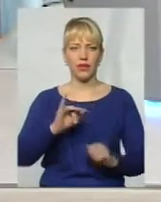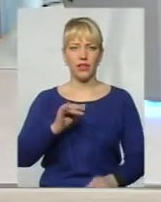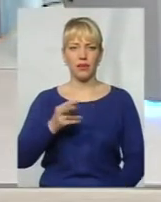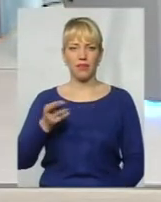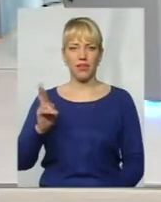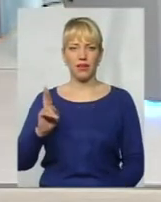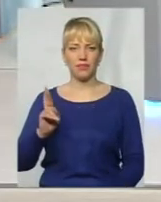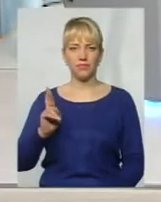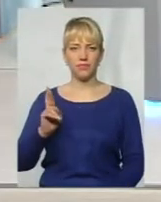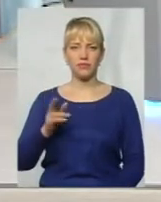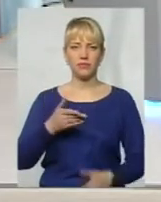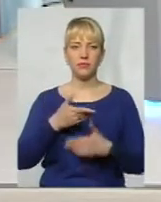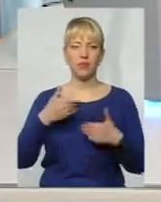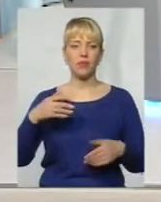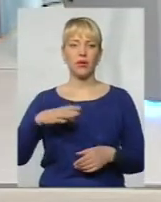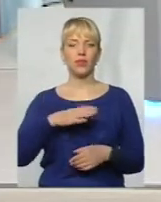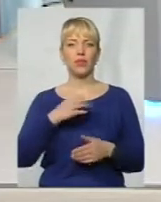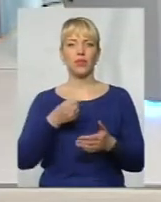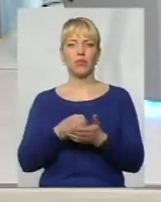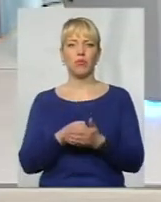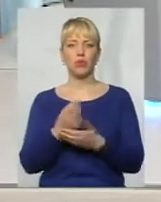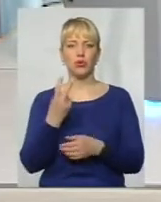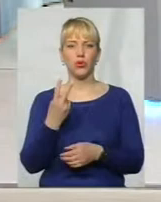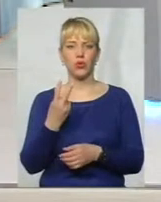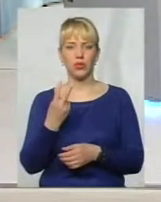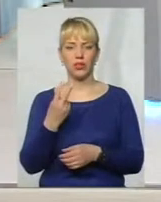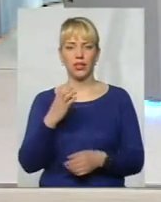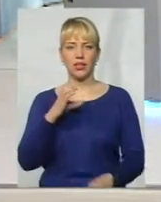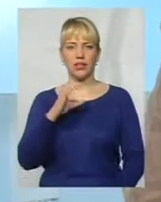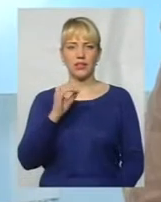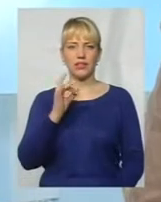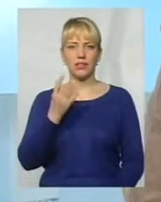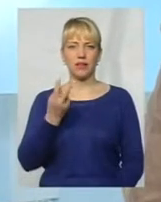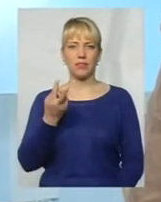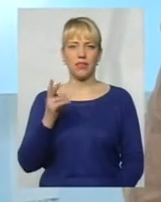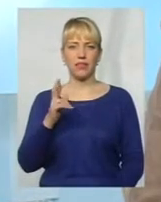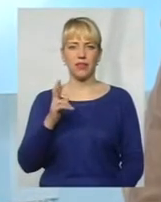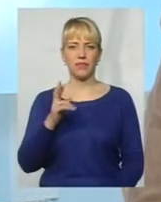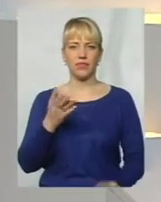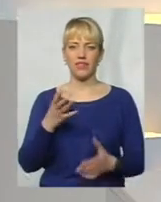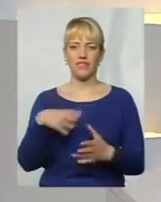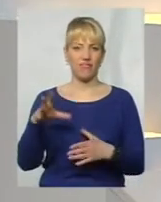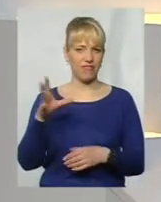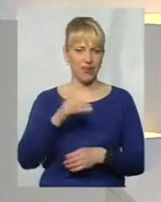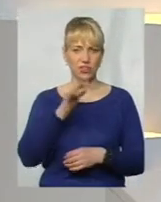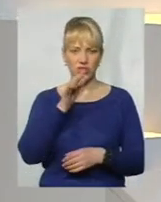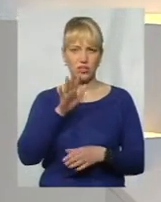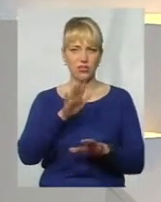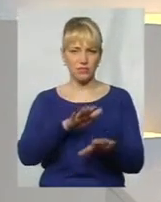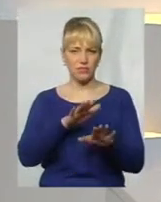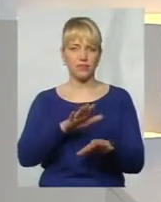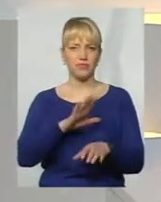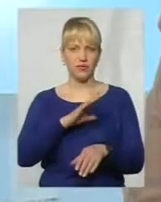І були ми по 2 серпня. Ви весь цей час були там, в привіті?